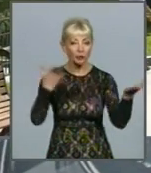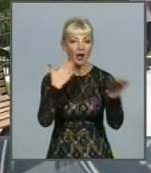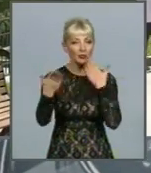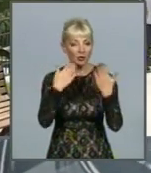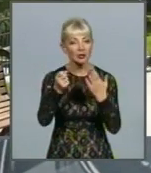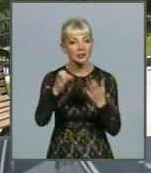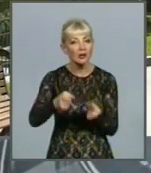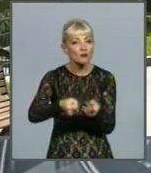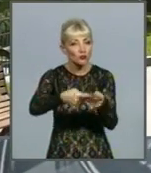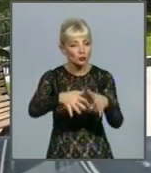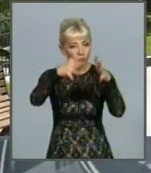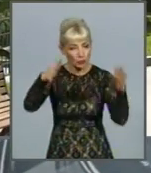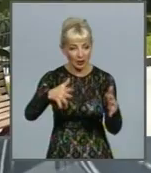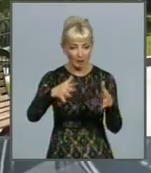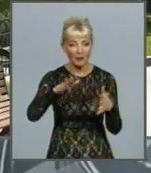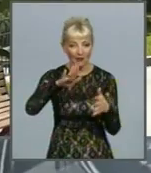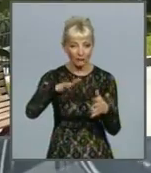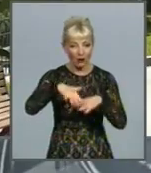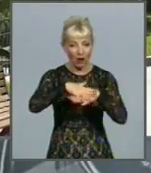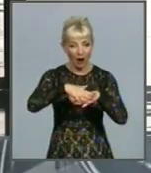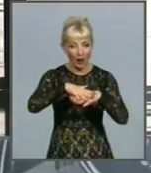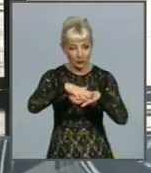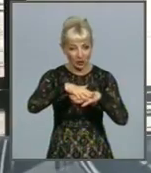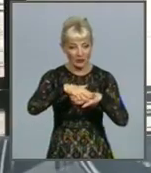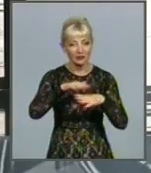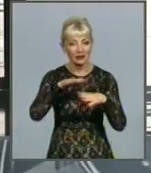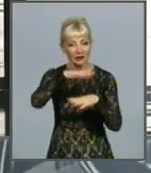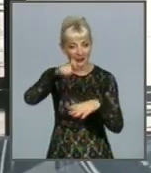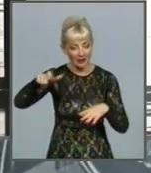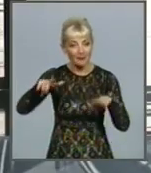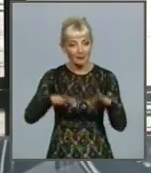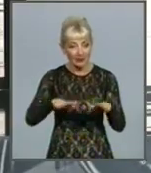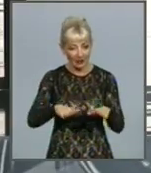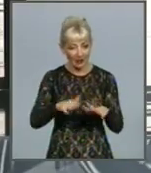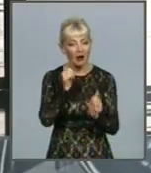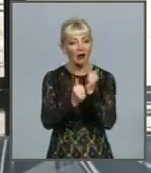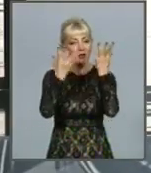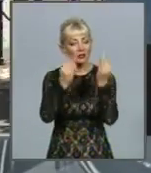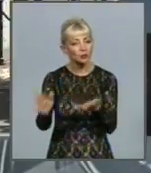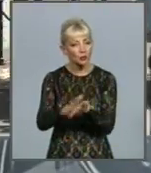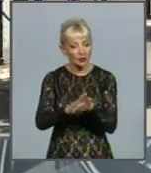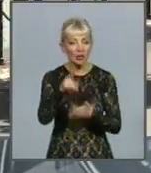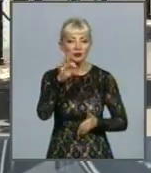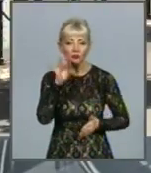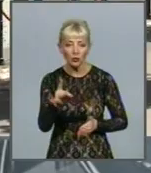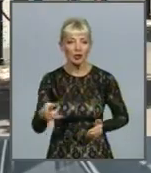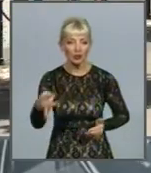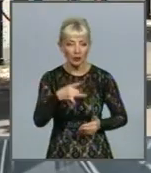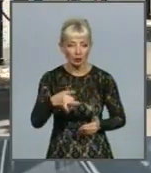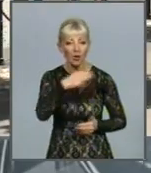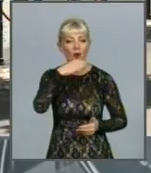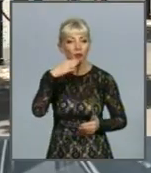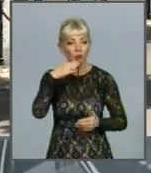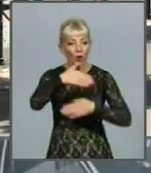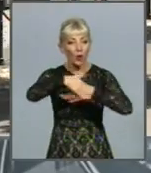зі сміттям у громадських місцях. Щоденне прибирання вулиць, дворів та мікрорайонів, тисячі встановлених вуличних урн,